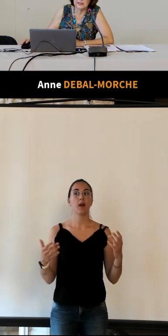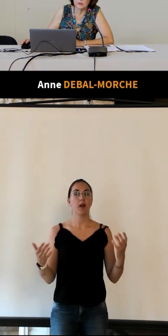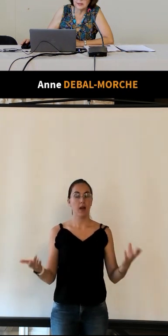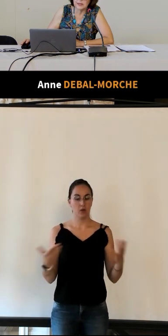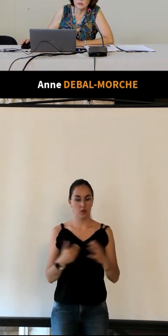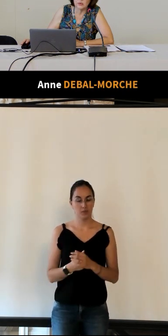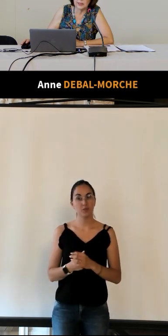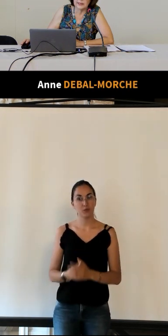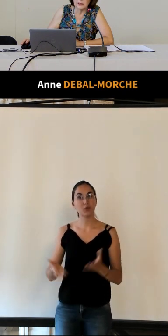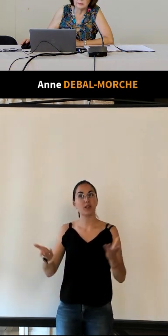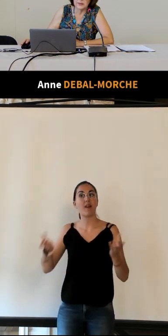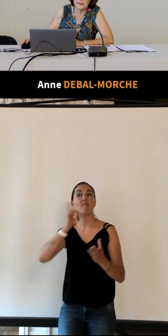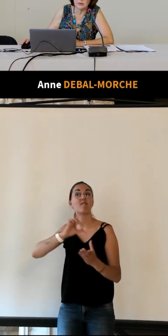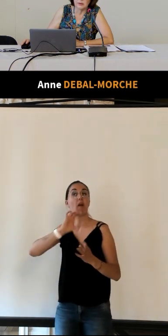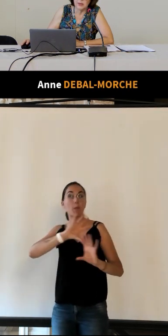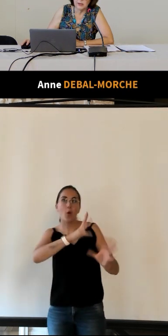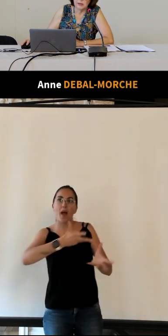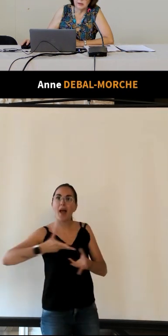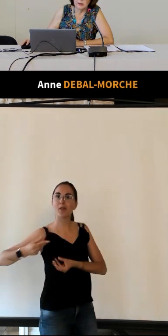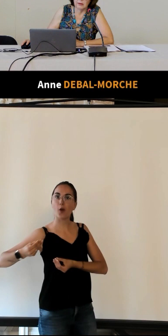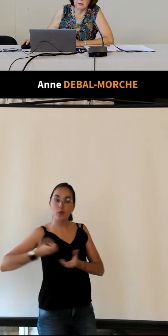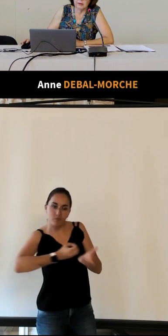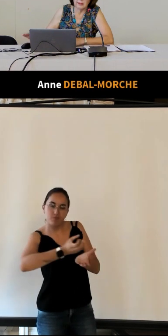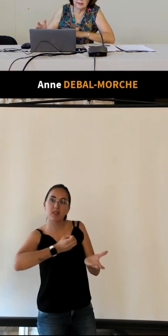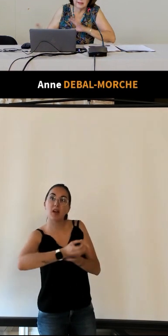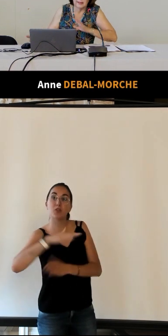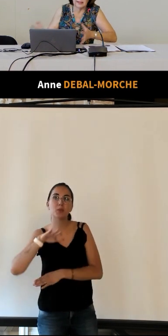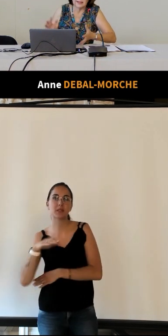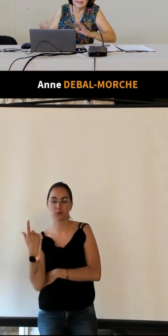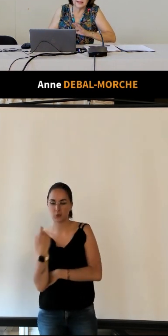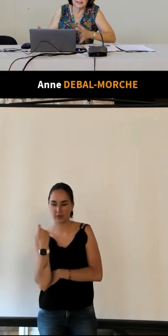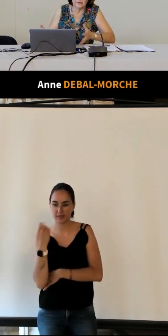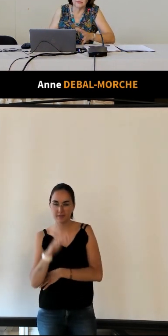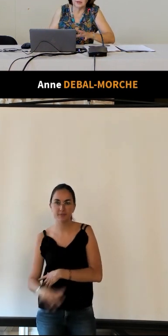alors donc là je vais vous parler des hôtesses de Touraine puisque